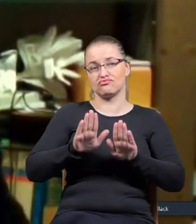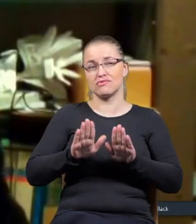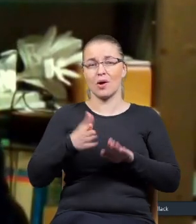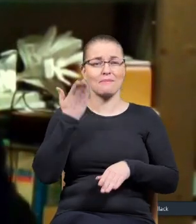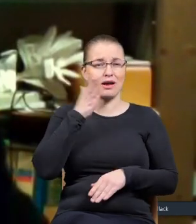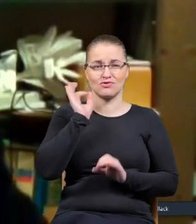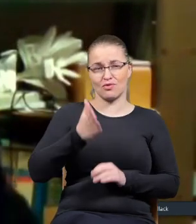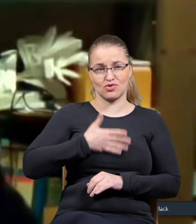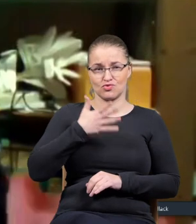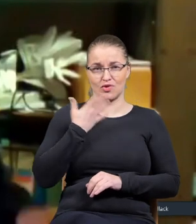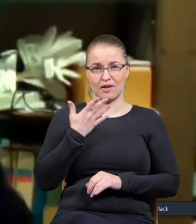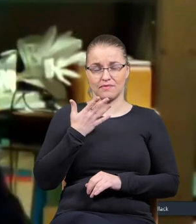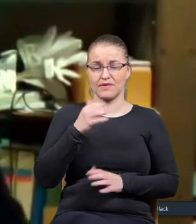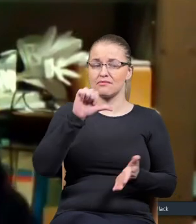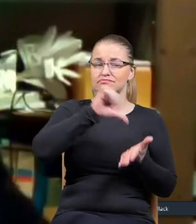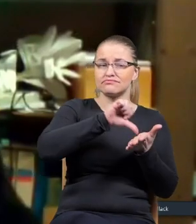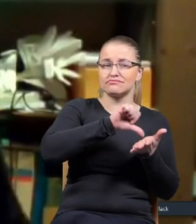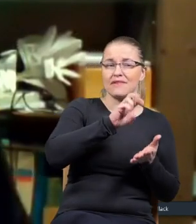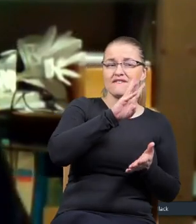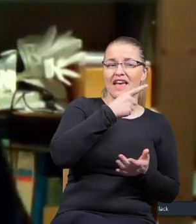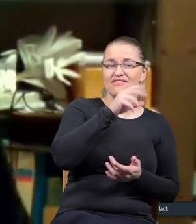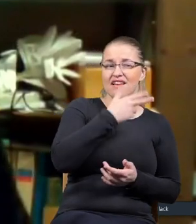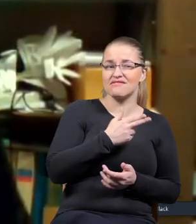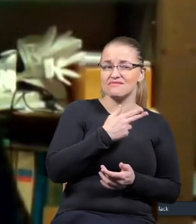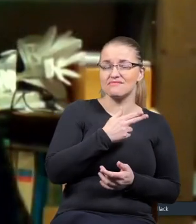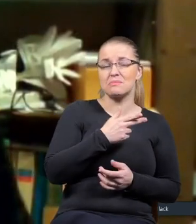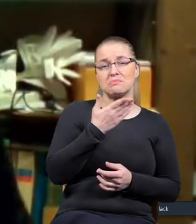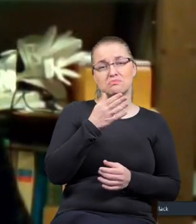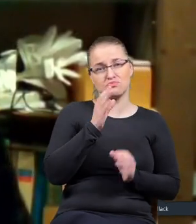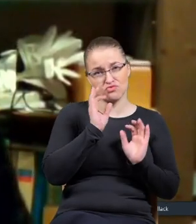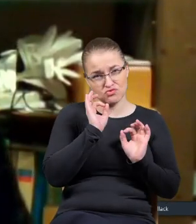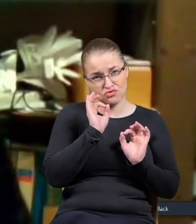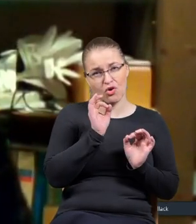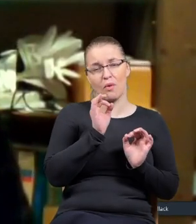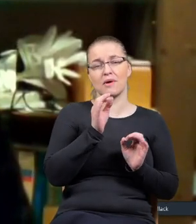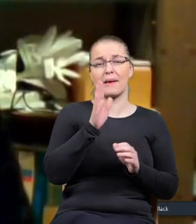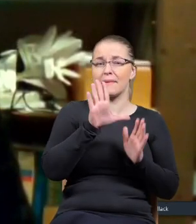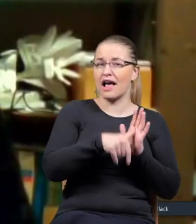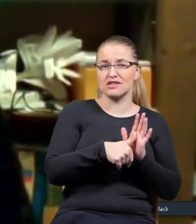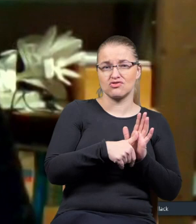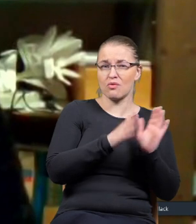Ja nawet w Wiednie, chociaż w Wiednym, to jest w porządku, nie dobrze się czuję już, prawda?